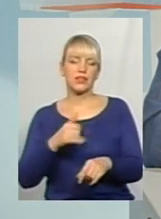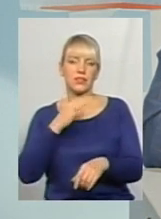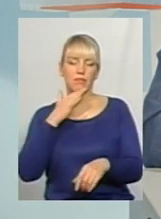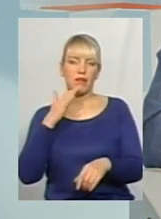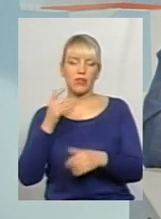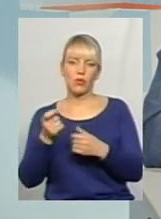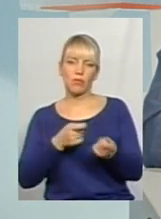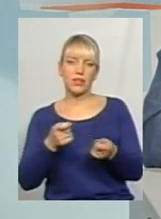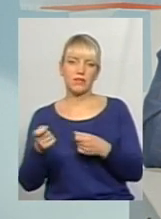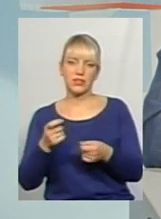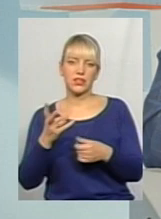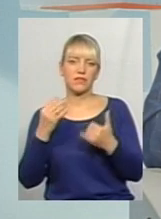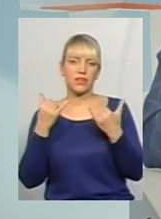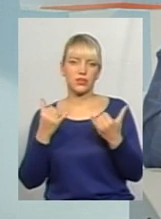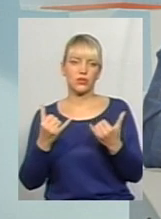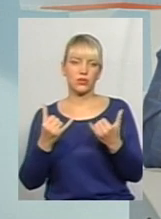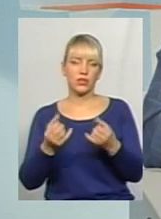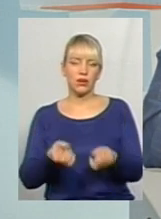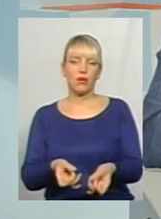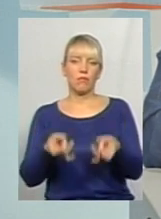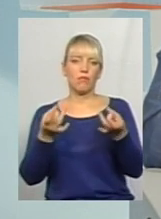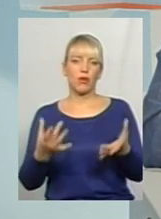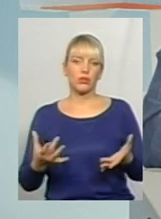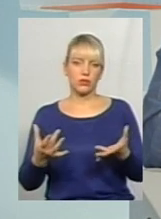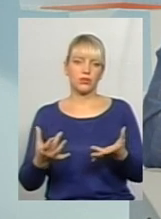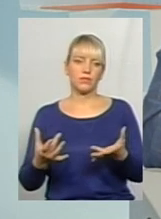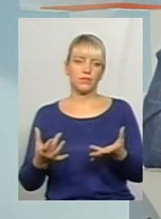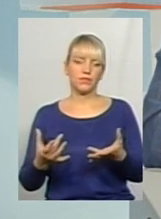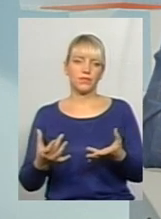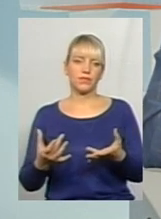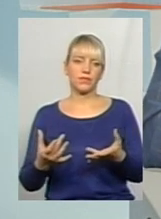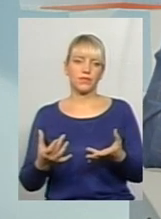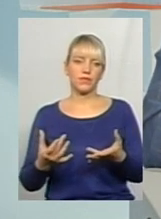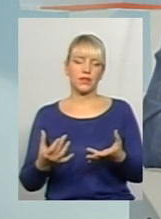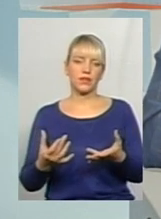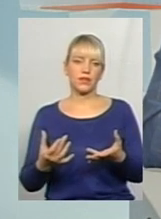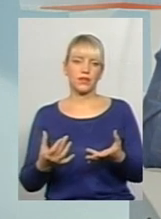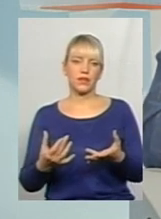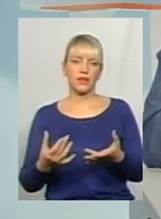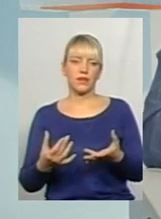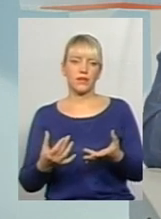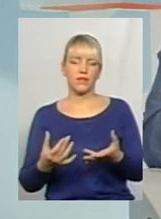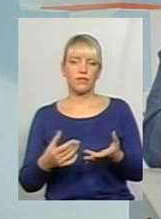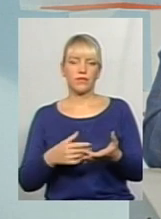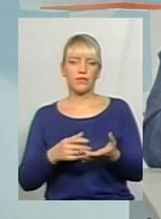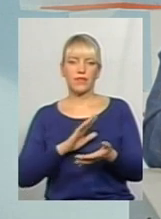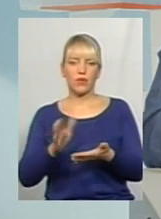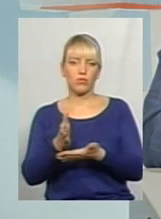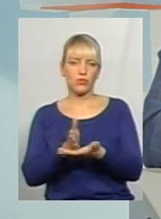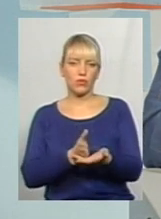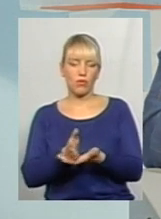перевізників на сьогодні просто вийшли від підприємства і не обслуговують. Зараз